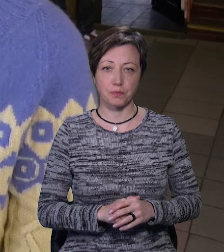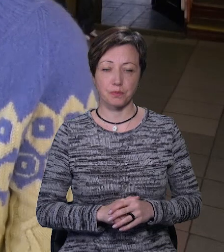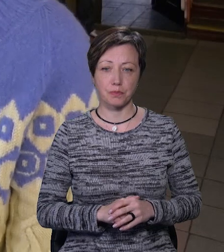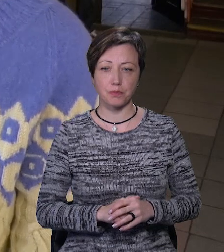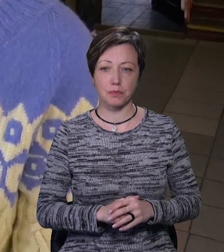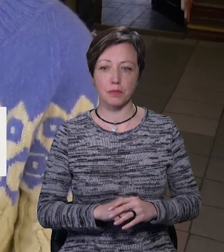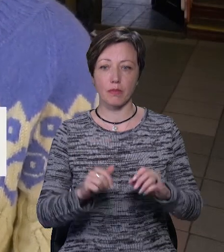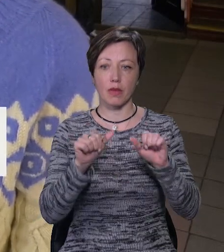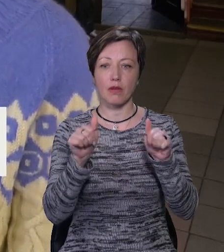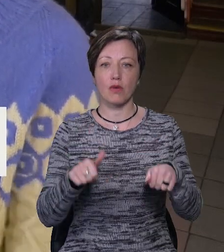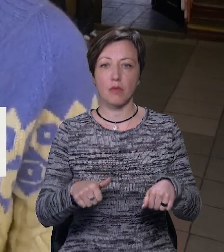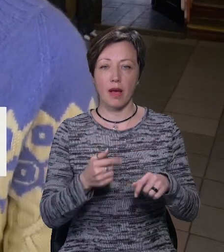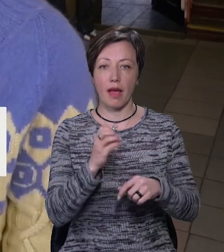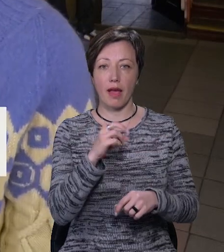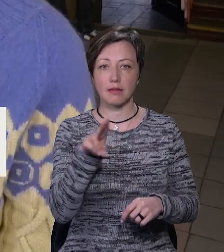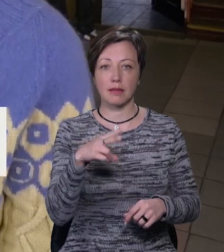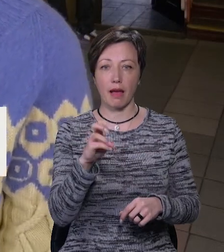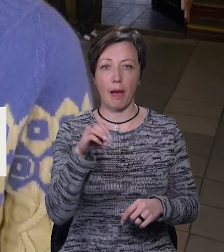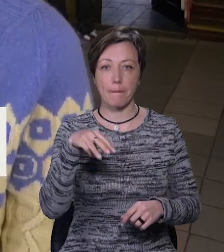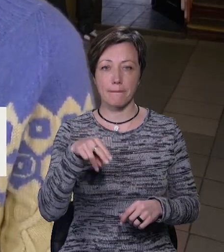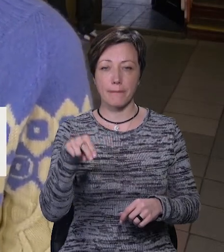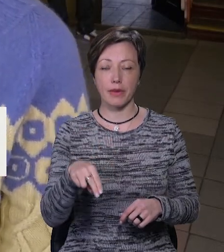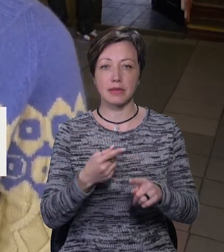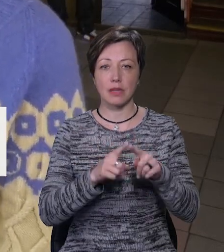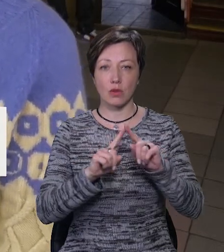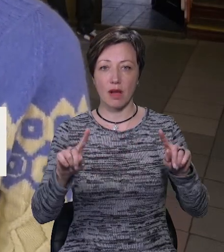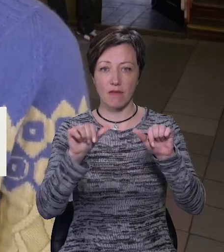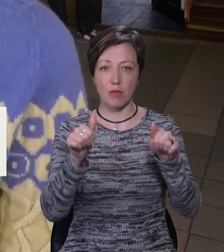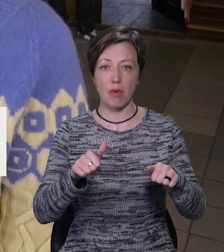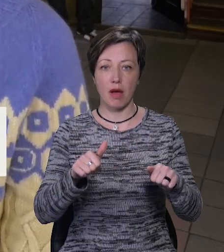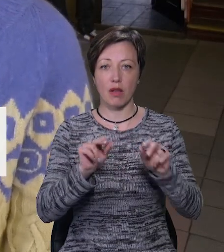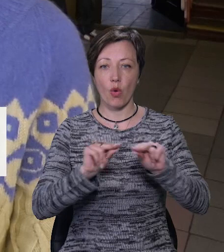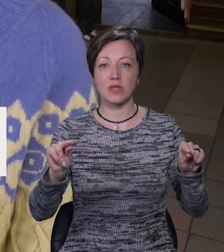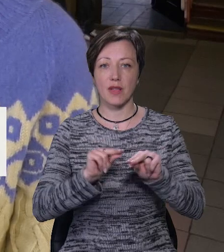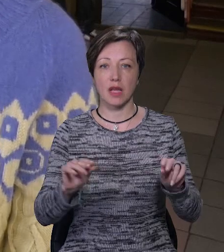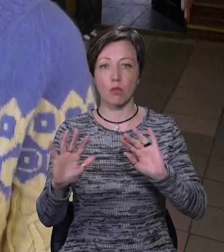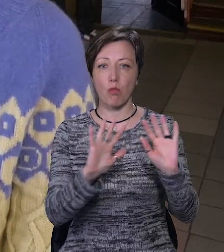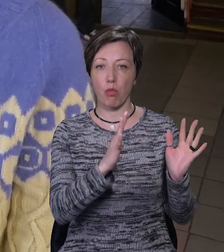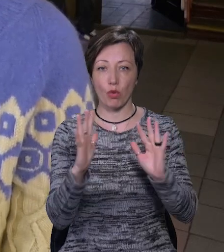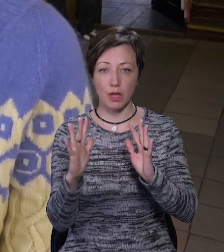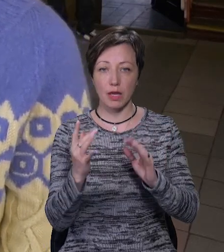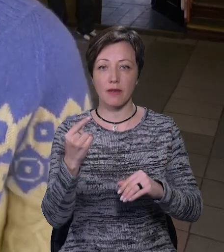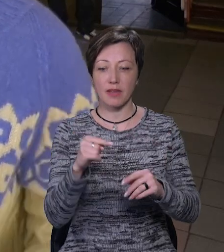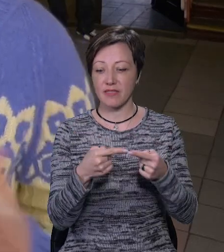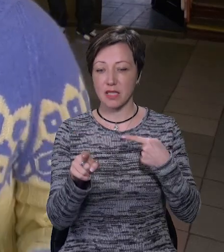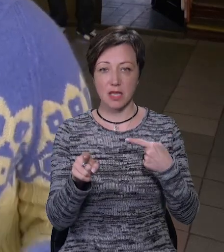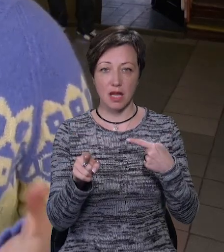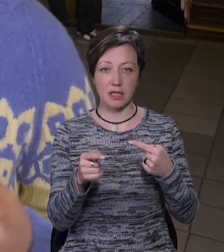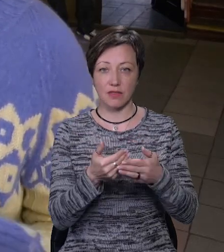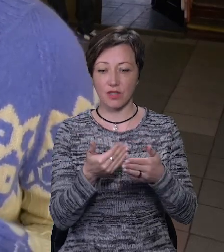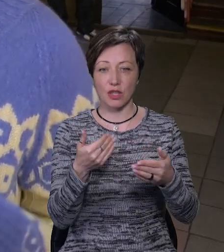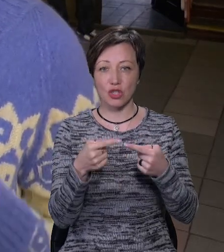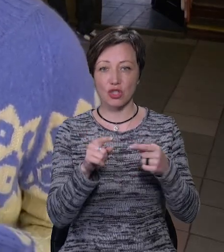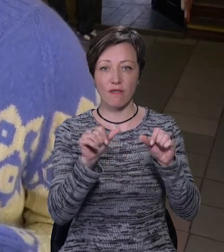«Формат Едкемп – це унікальний формат освітянських подій, тому що він відрізняється від інших